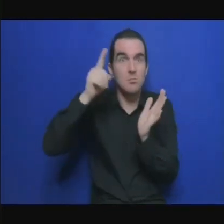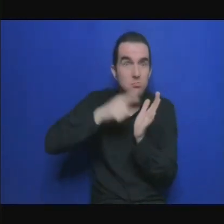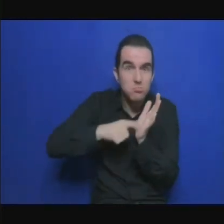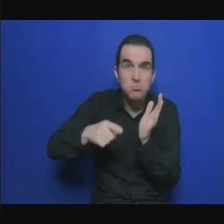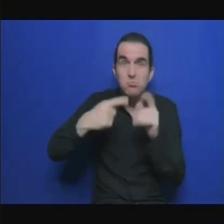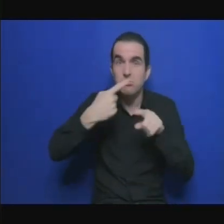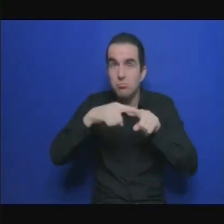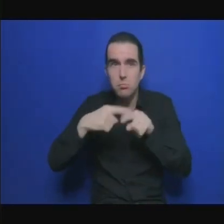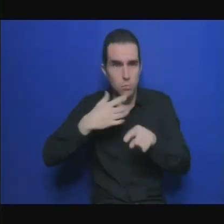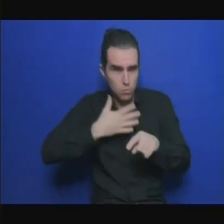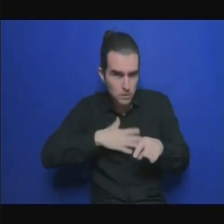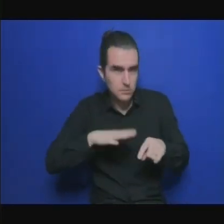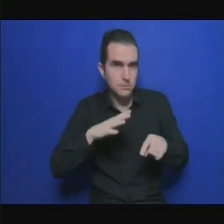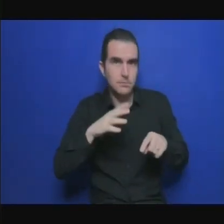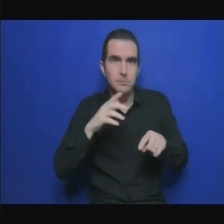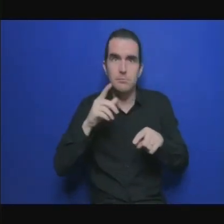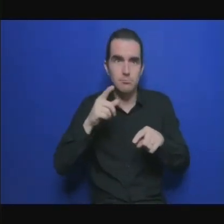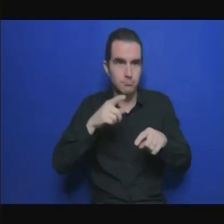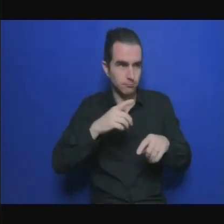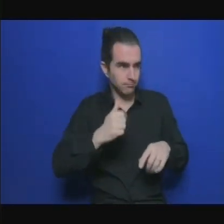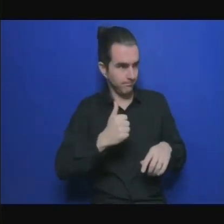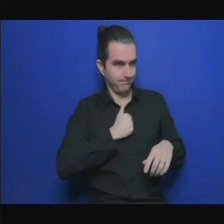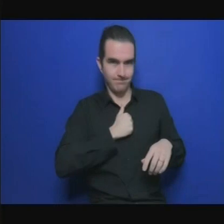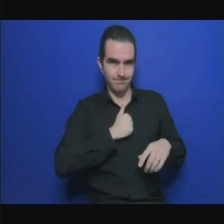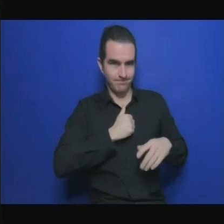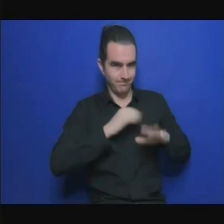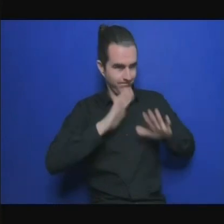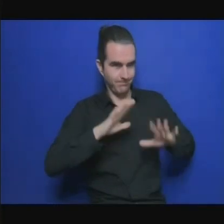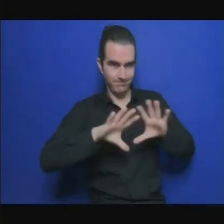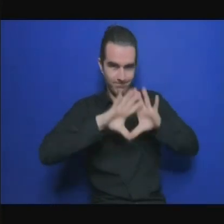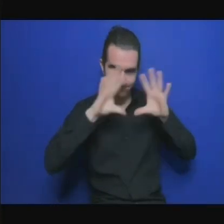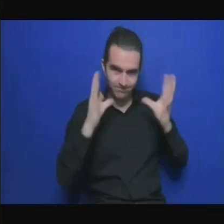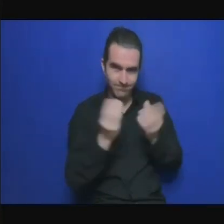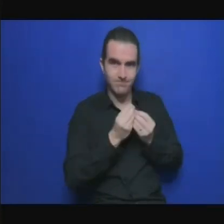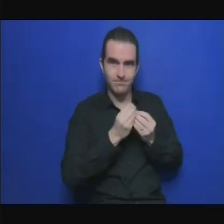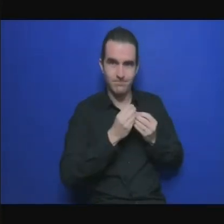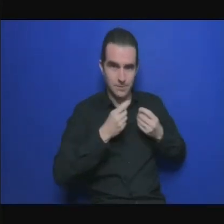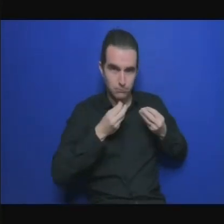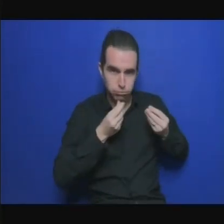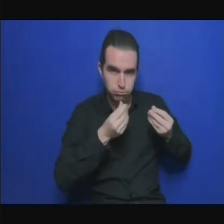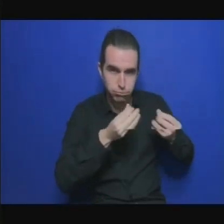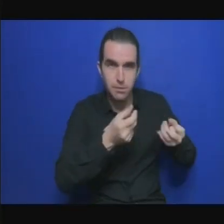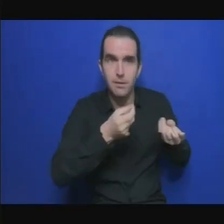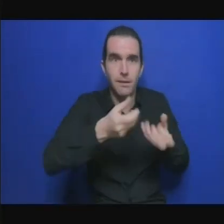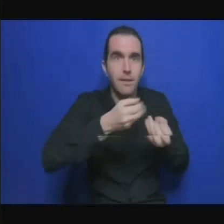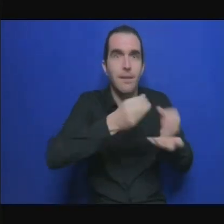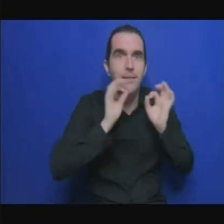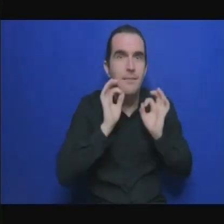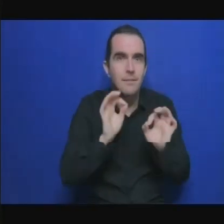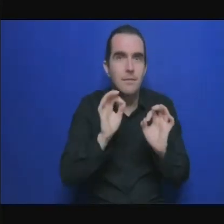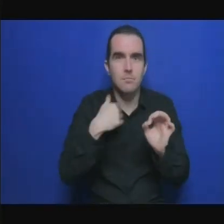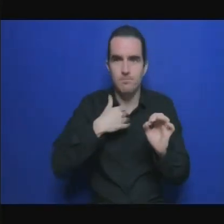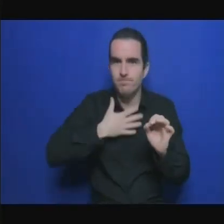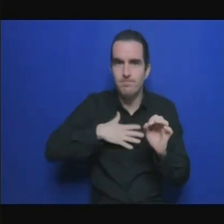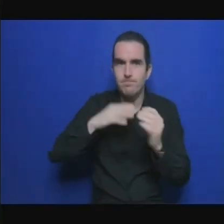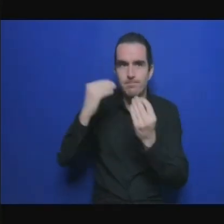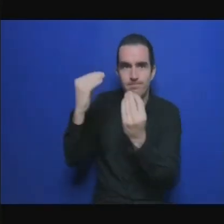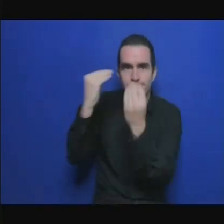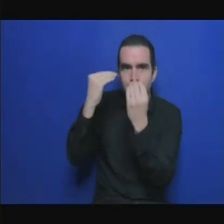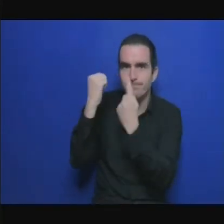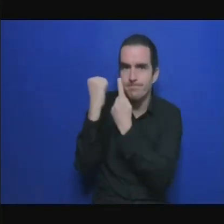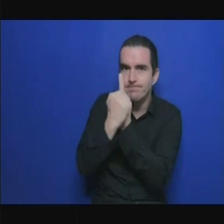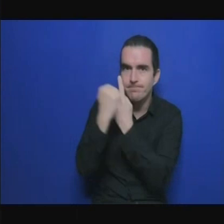privé il faut que l'environnement crée cet environnement encourageant pour tous